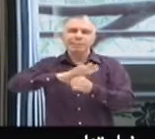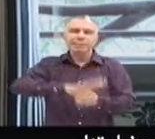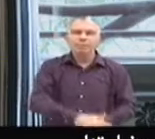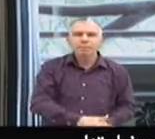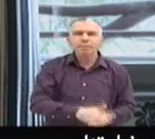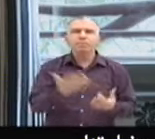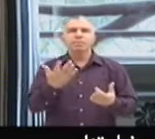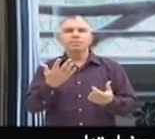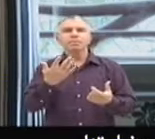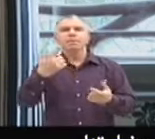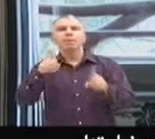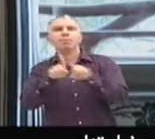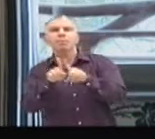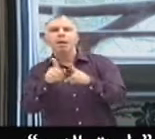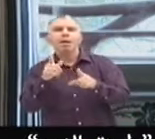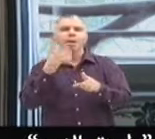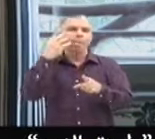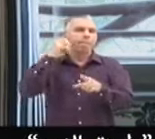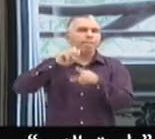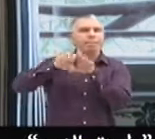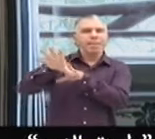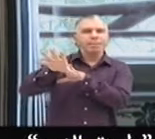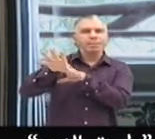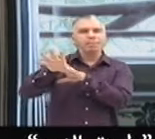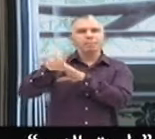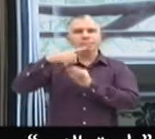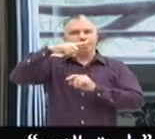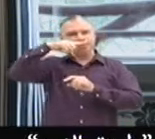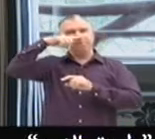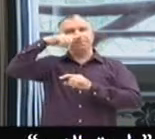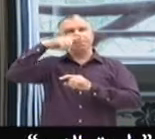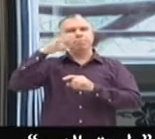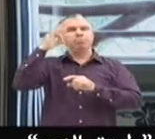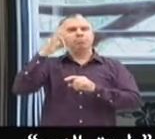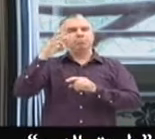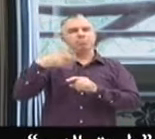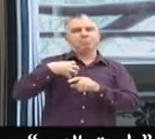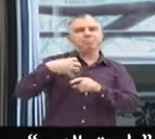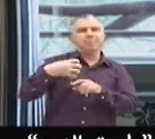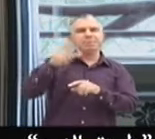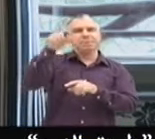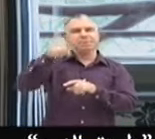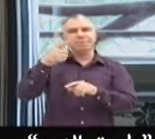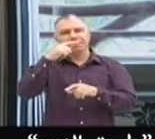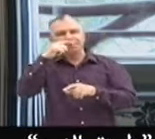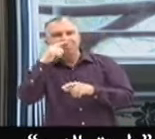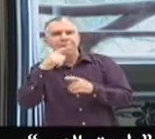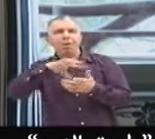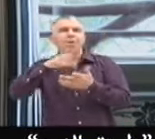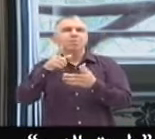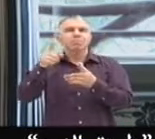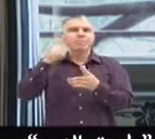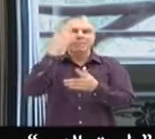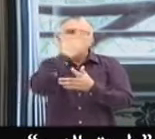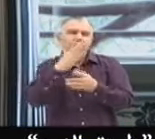l'apogée de notre civilisation, et que ce soit les Blancs qui soient les colonisés,